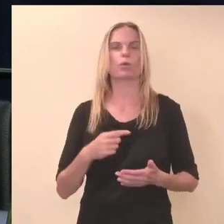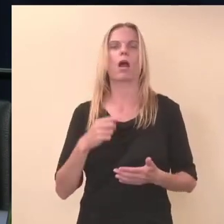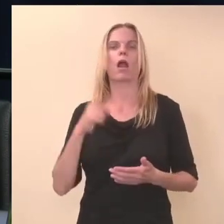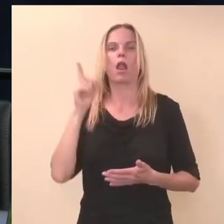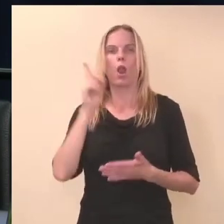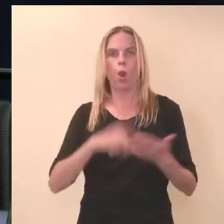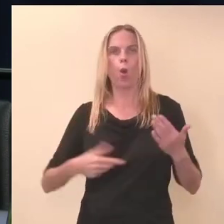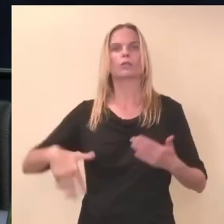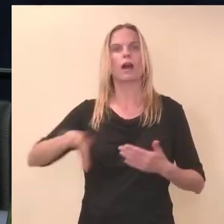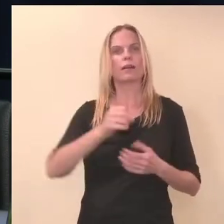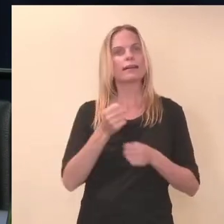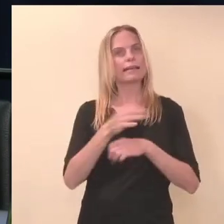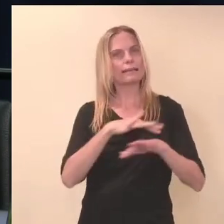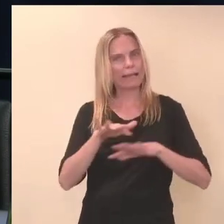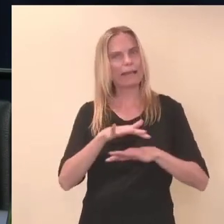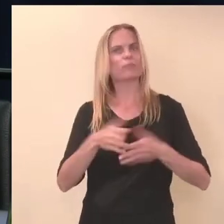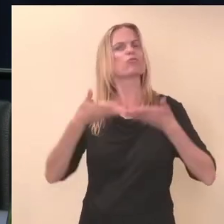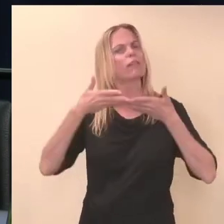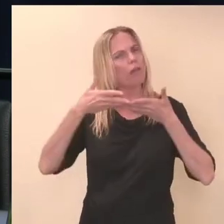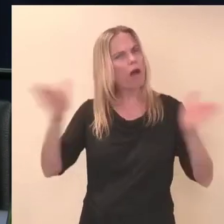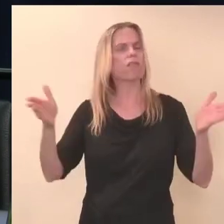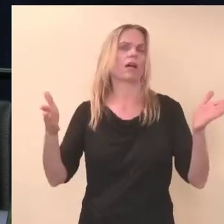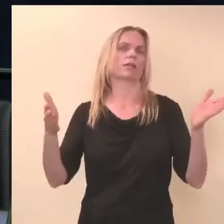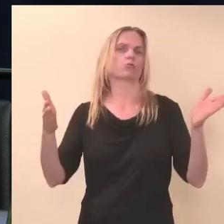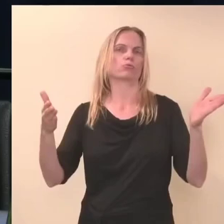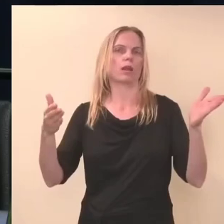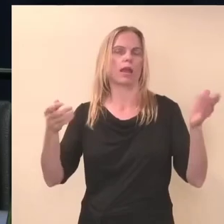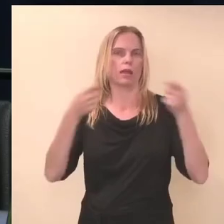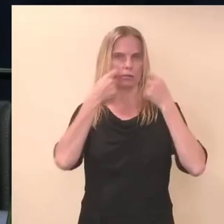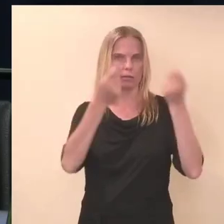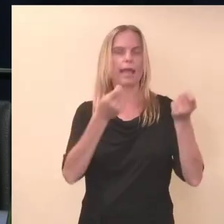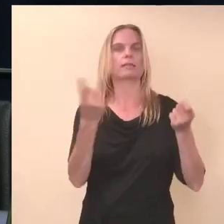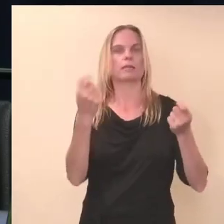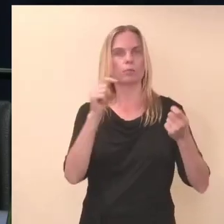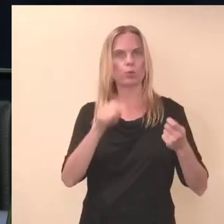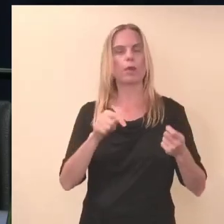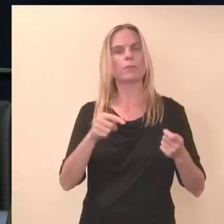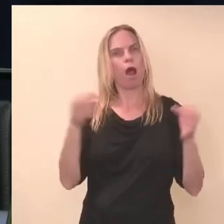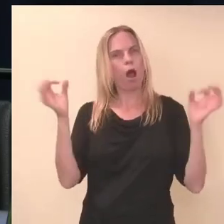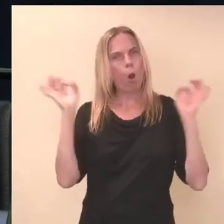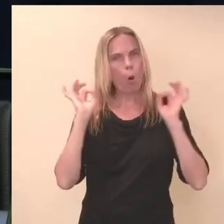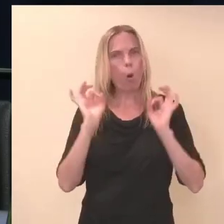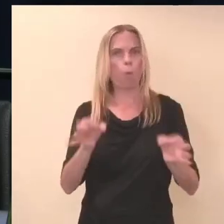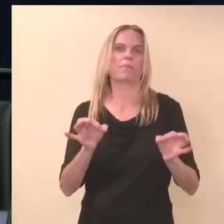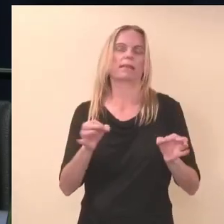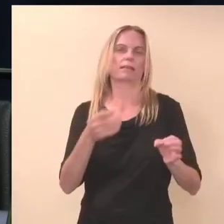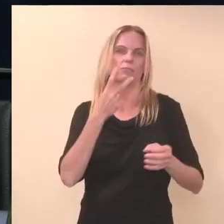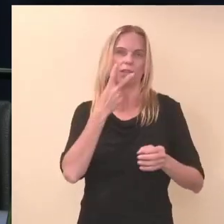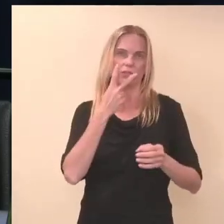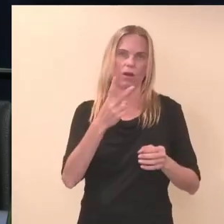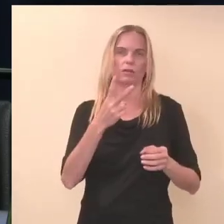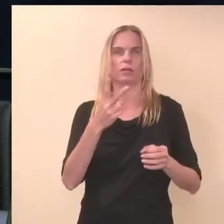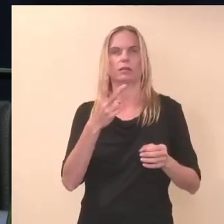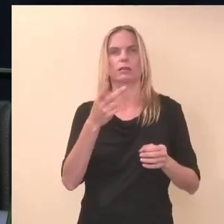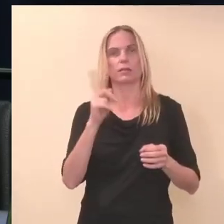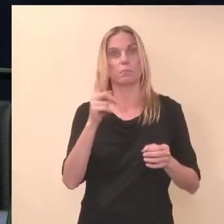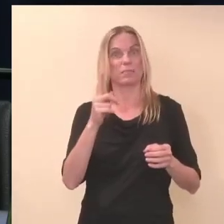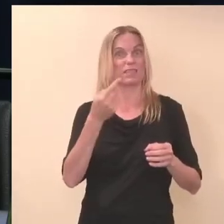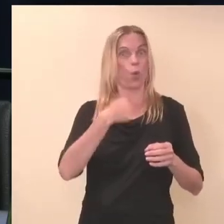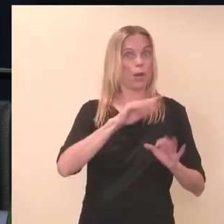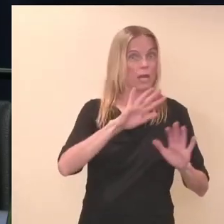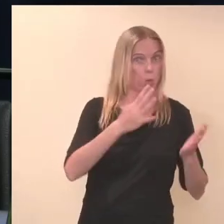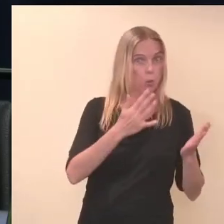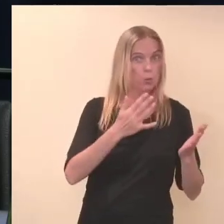tuuakse avalikusete ja vaadatakse täiesti objektiivsete selge, et otsa, mis siis tegelikult on toimumas ja mis on toimunud.